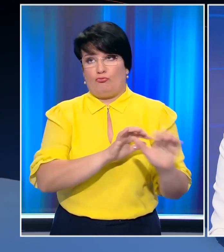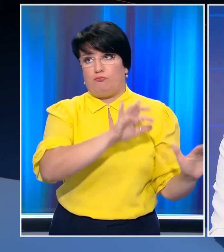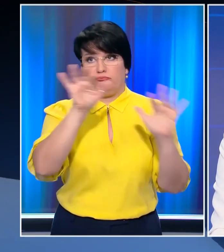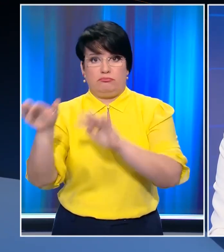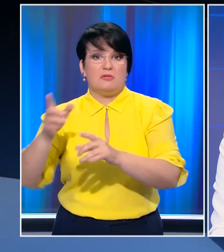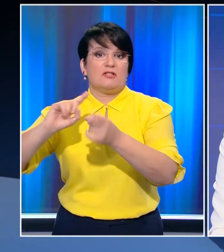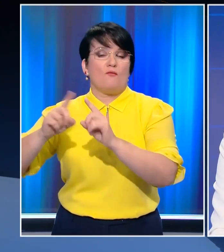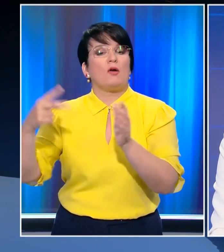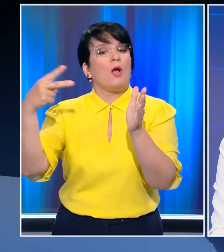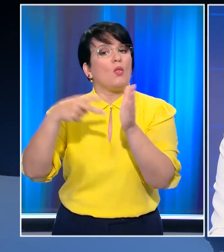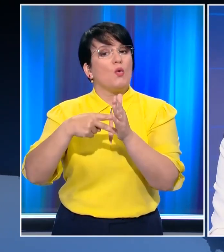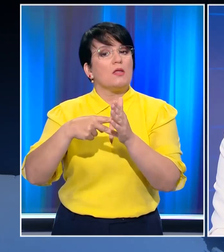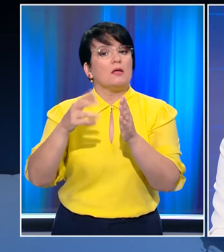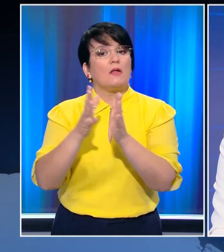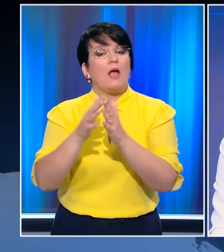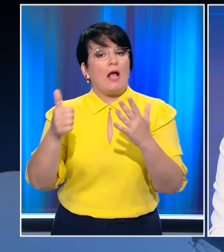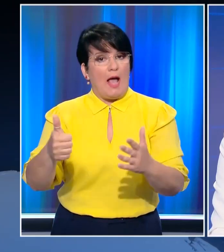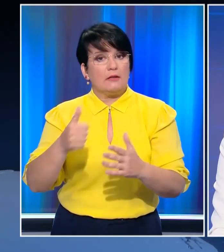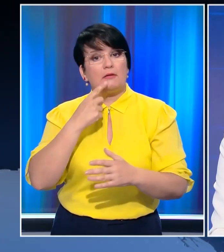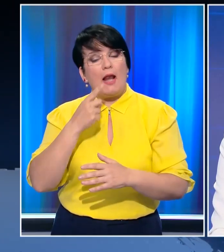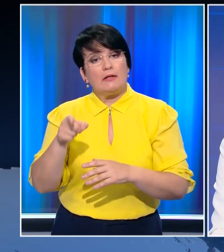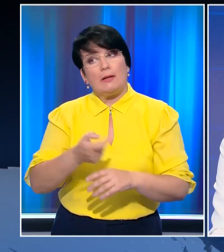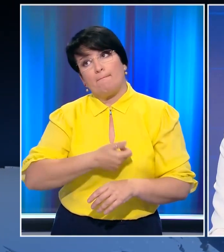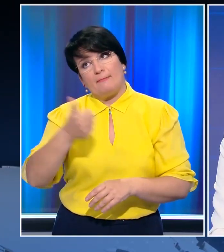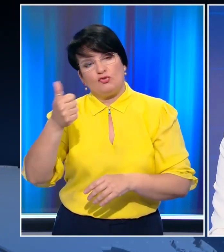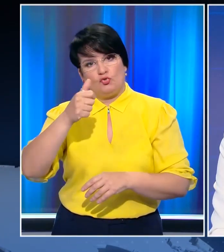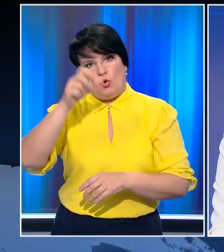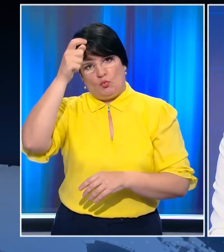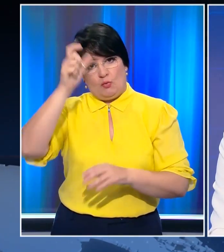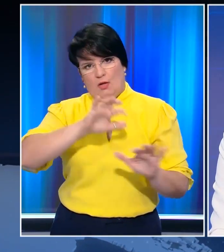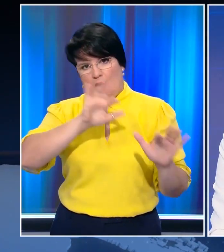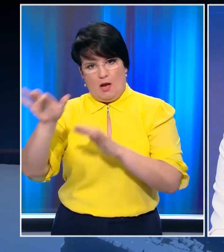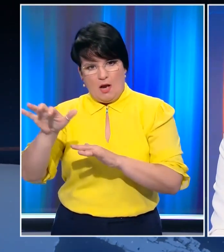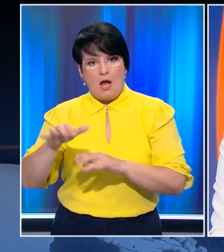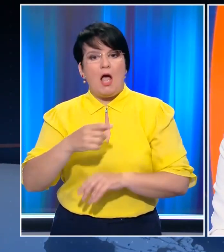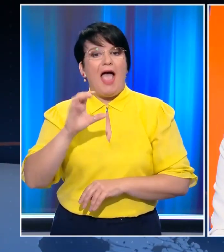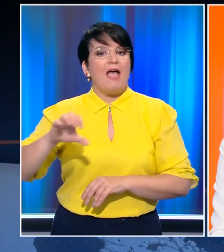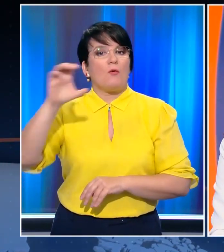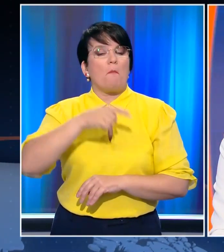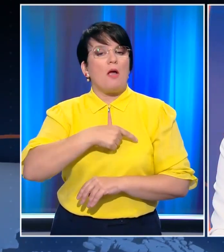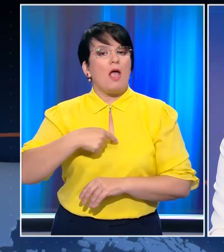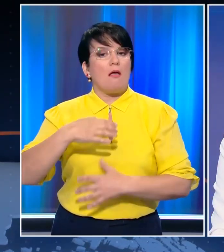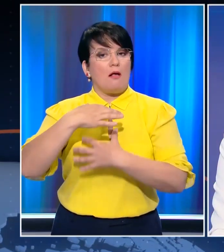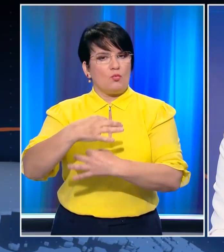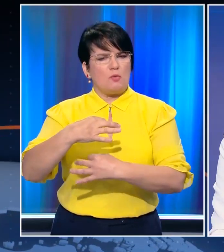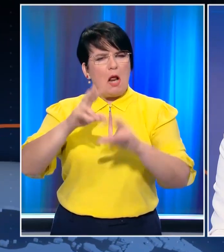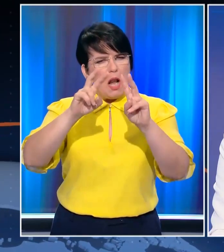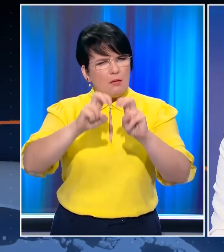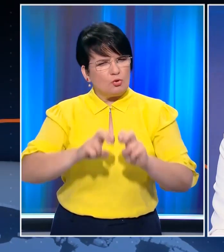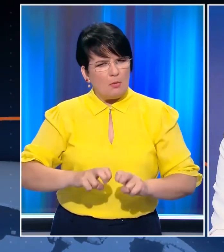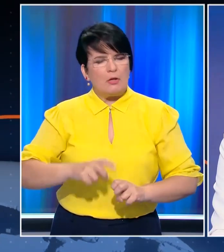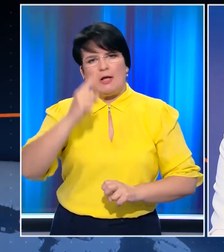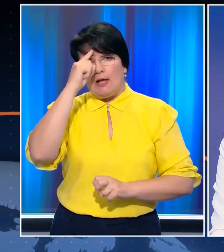βάση τη συμφωνία του 2016 Κλείνοντας να σου πω ότι οι Ευρωπαίοι ηγέτες συζητούν εκτενώς και για την